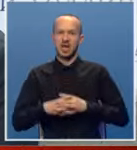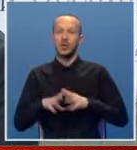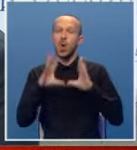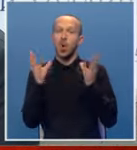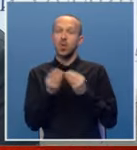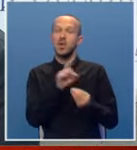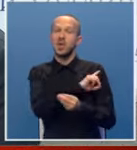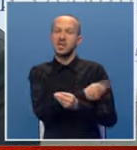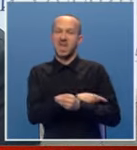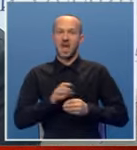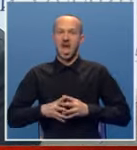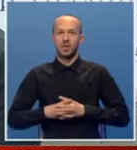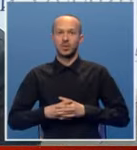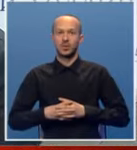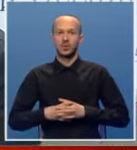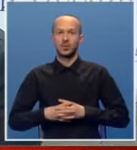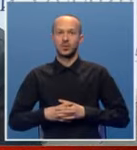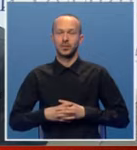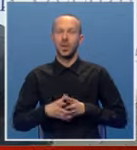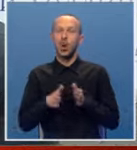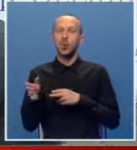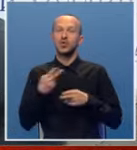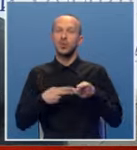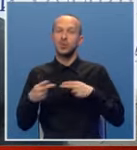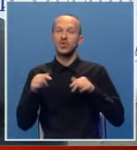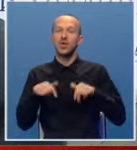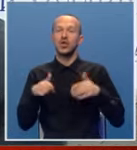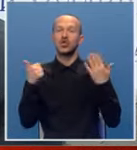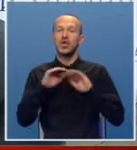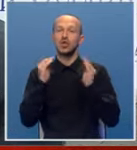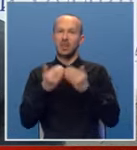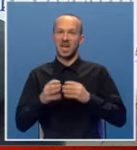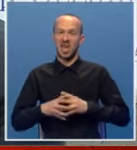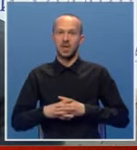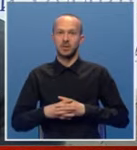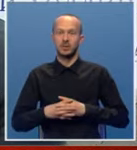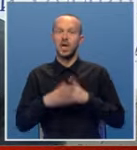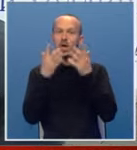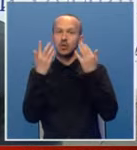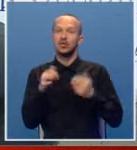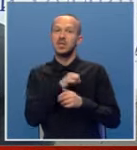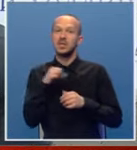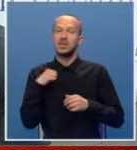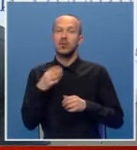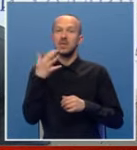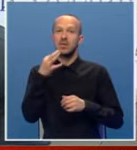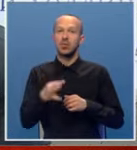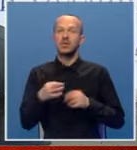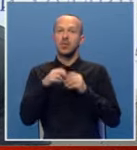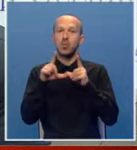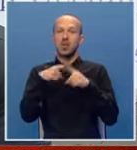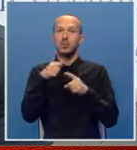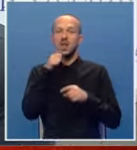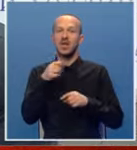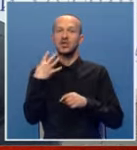Ukupna snaga, odnosno proizvodnja ovih šest objekata, računajući samo 50% Bugbijela,